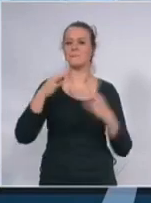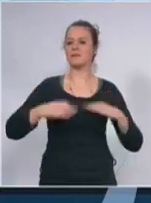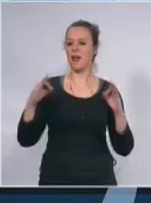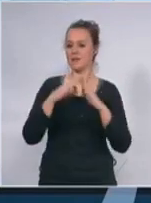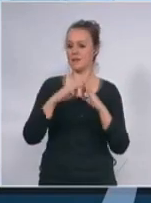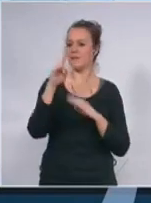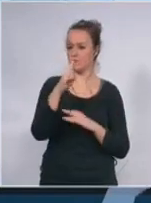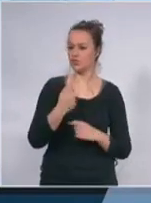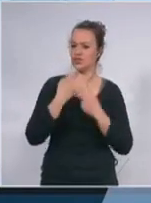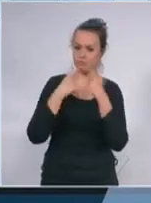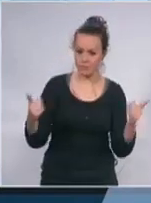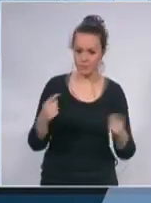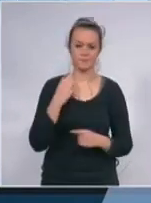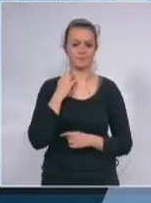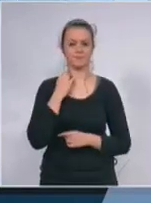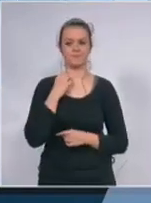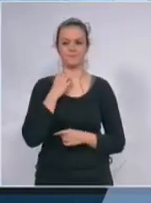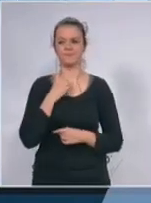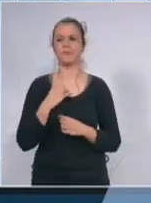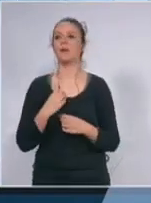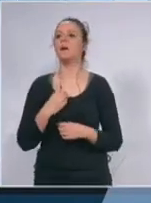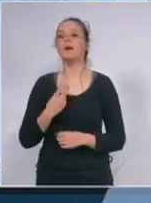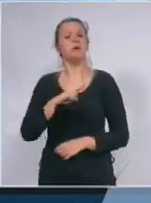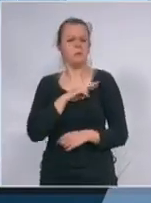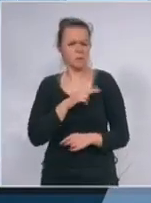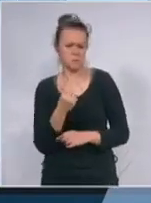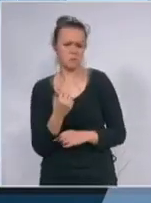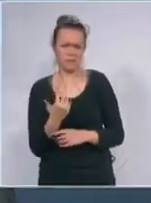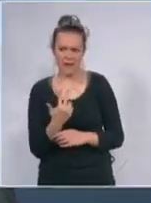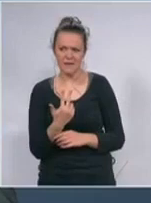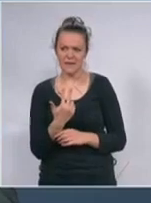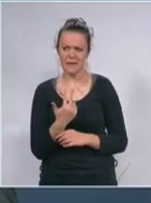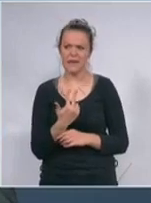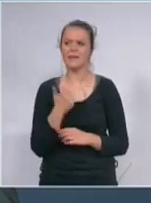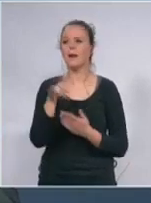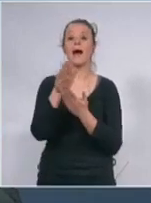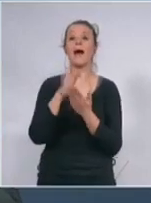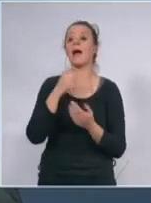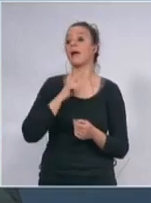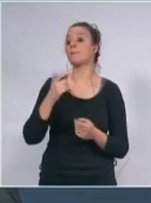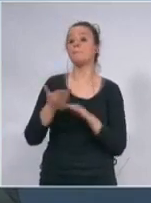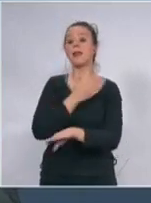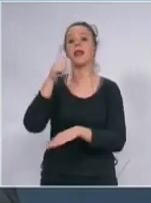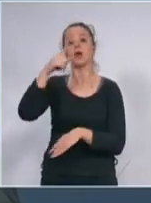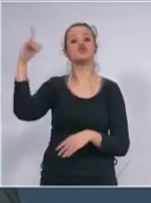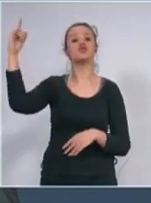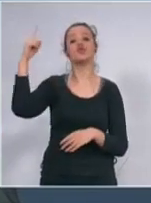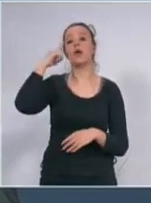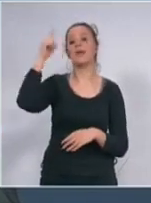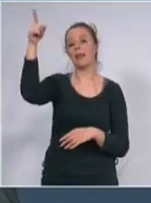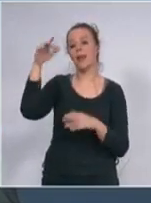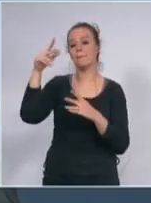Predsjednič, izvolite. Ma imat ćemo bar za dva, tri. Pre nego što kineska braća slete na aerodrom u Beogradu.